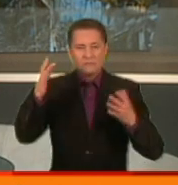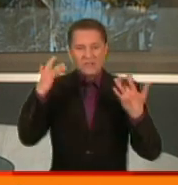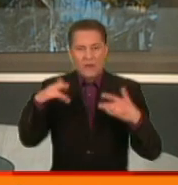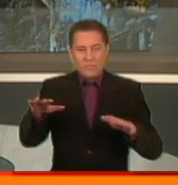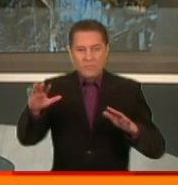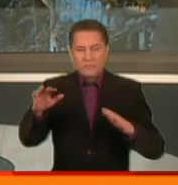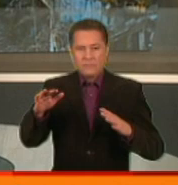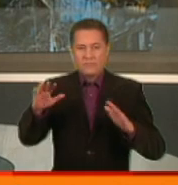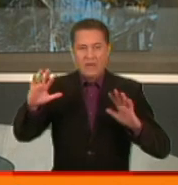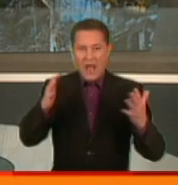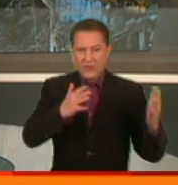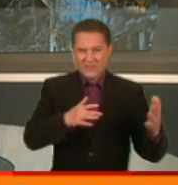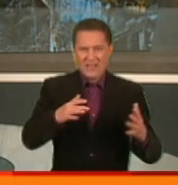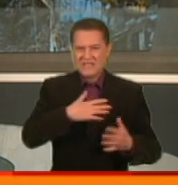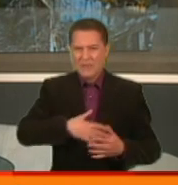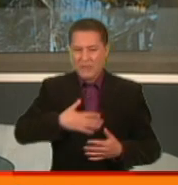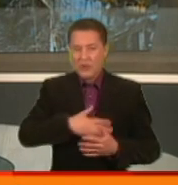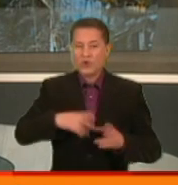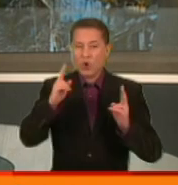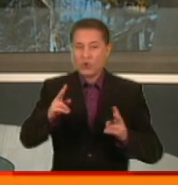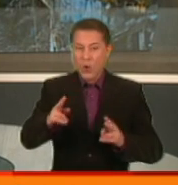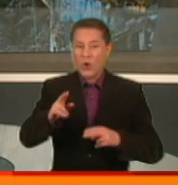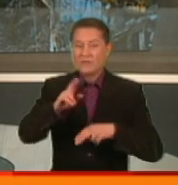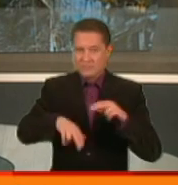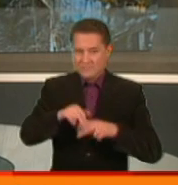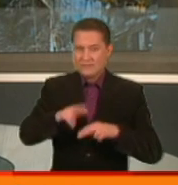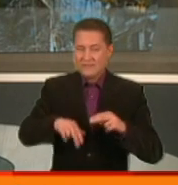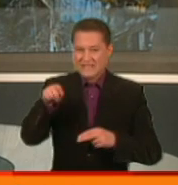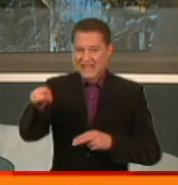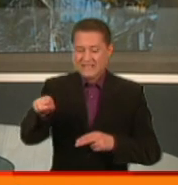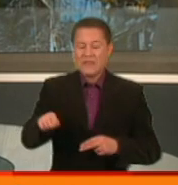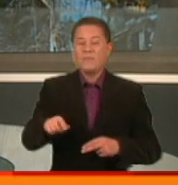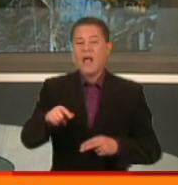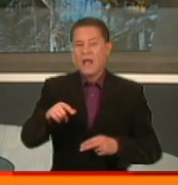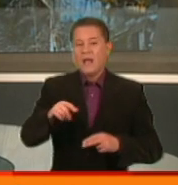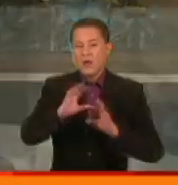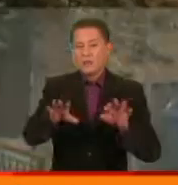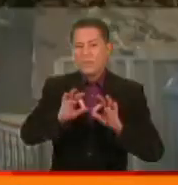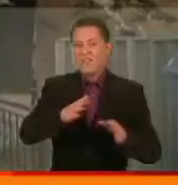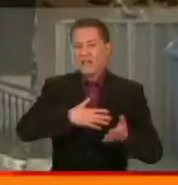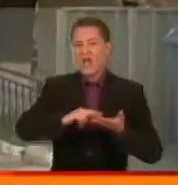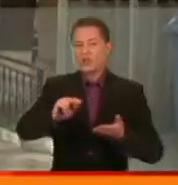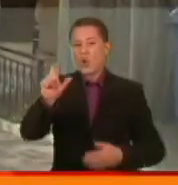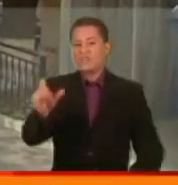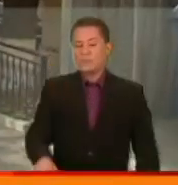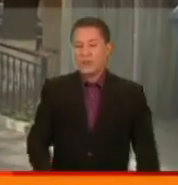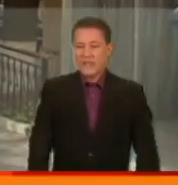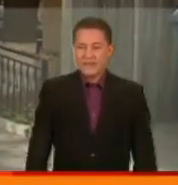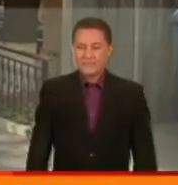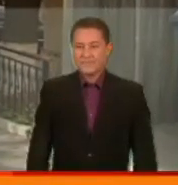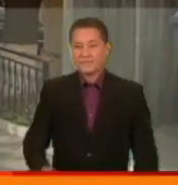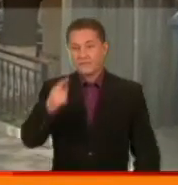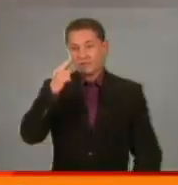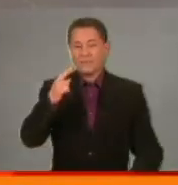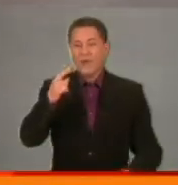прикрості. То хто ж насправді стоїть за цим будівництвом? Відповідей шукала Яна Брензей. У цій непоказній